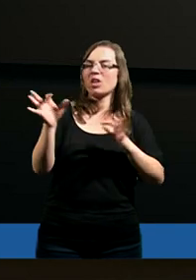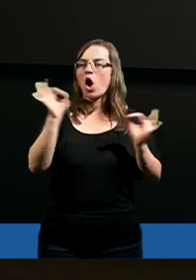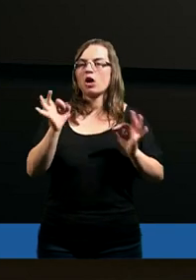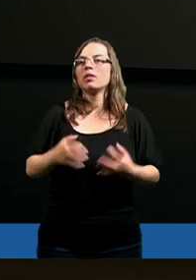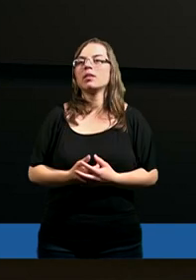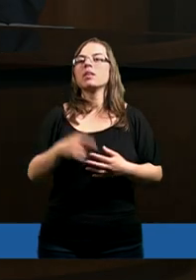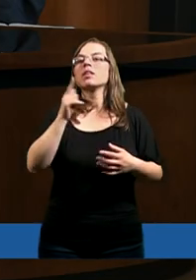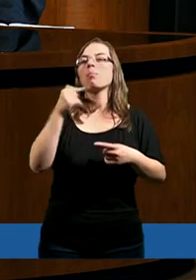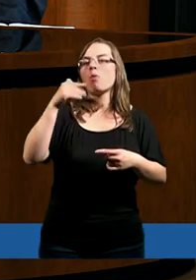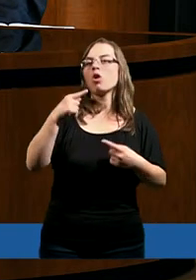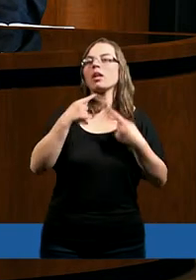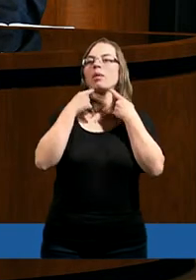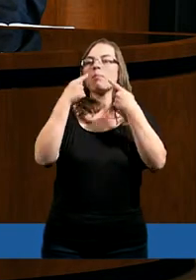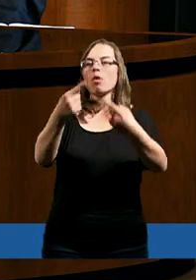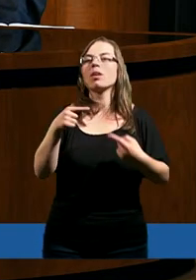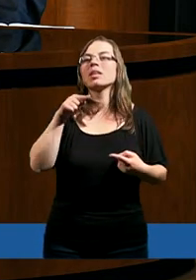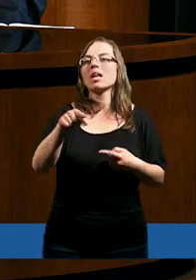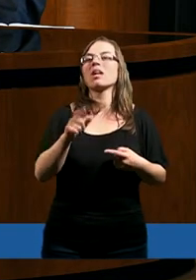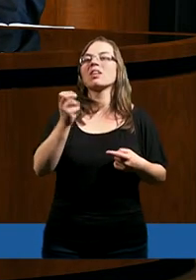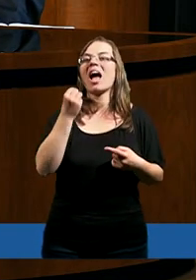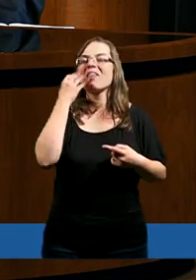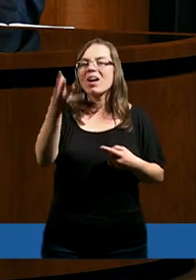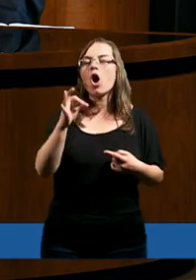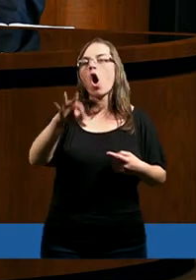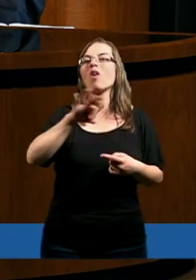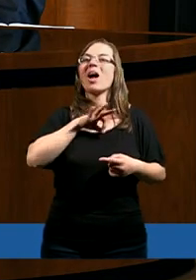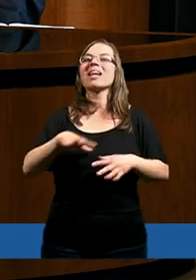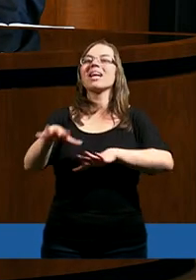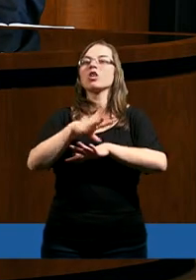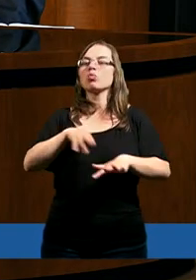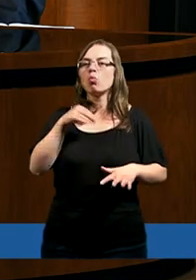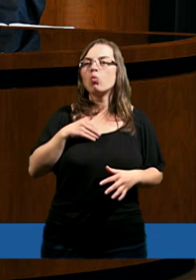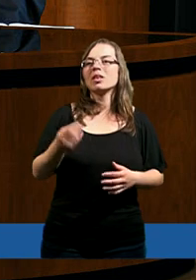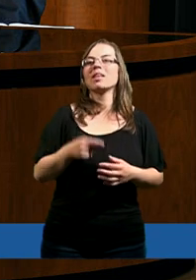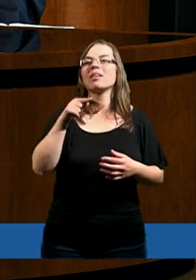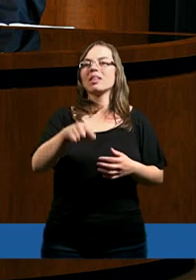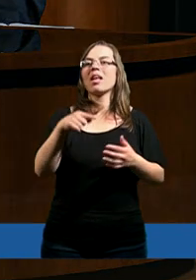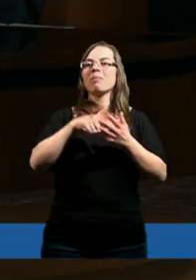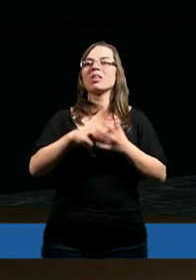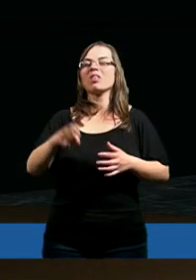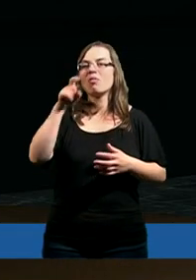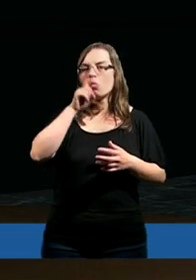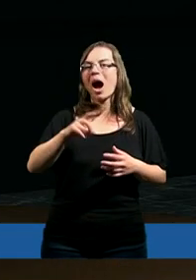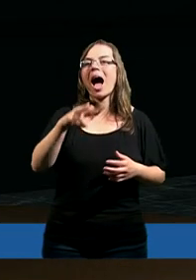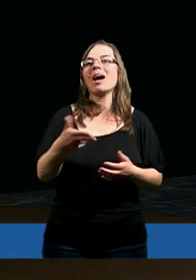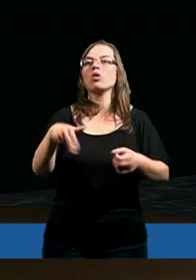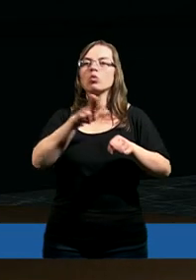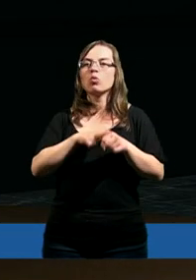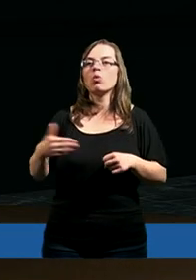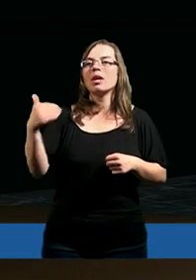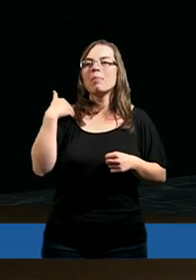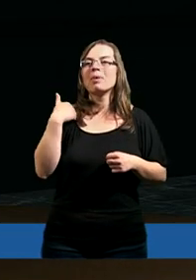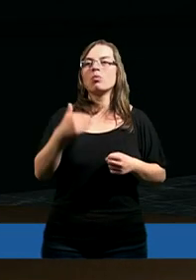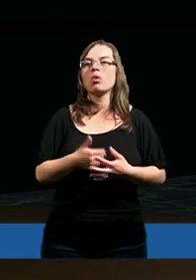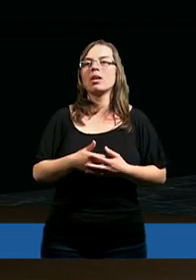jakoś się... Tu możemy powiedzieć jedno, czy tak jak dbał o własną duszę w tym bagnie zła, który